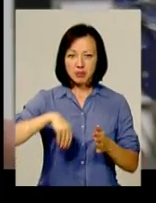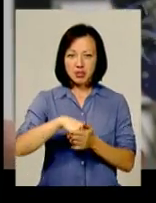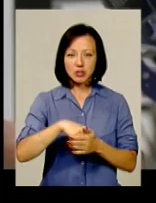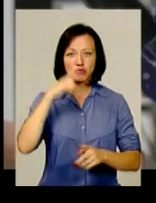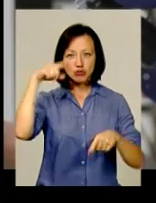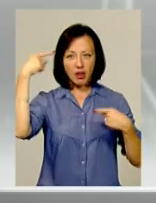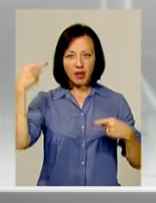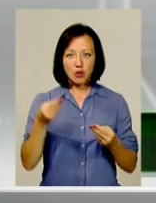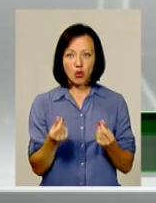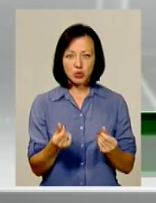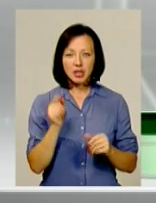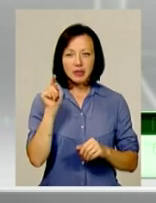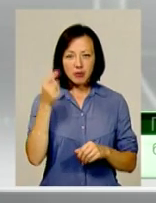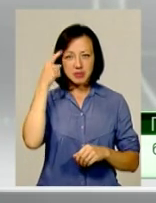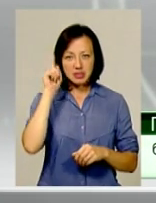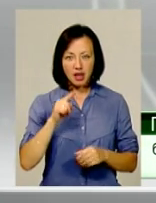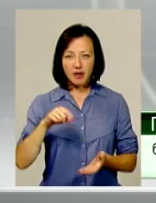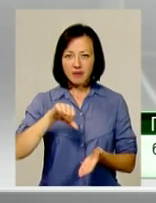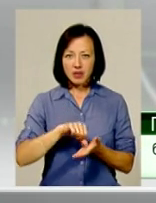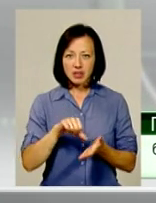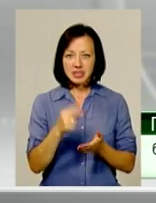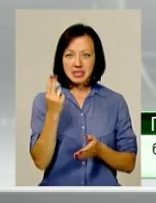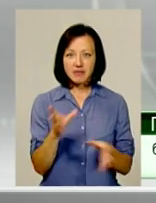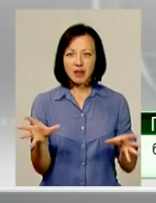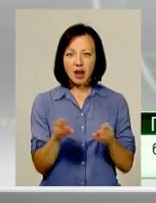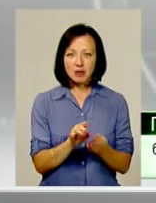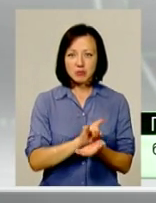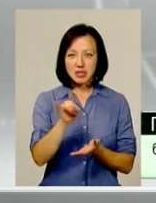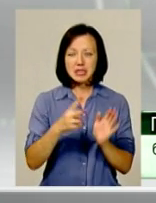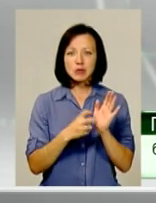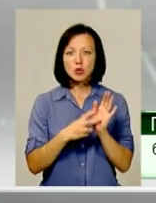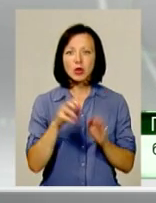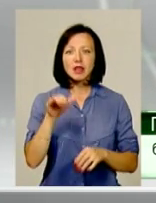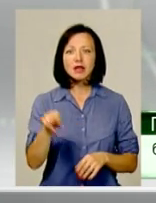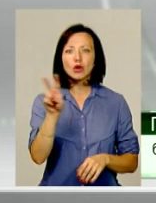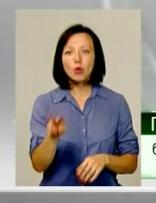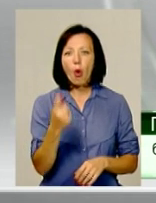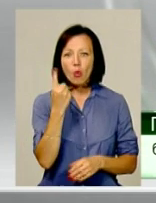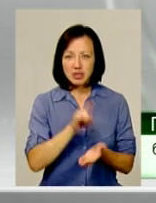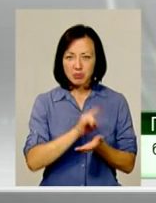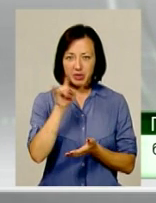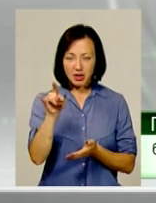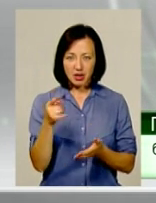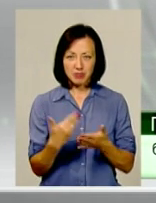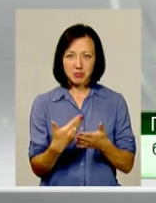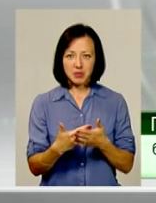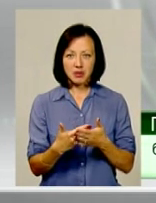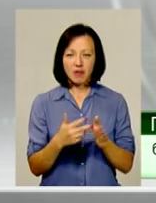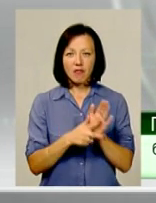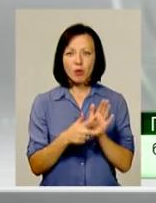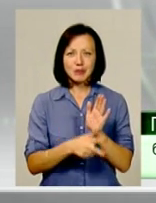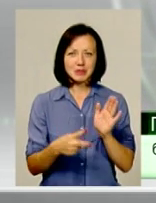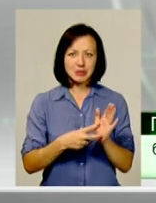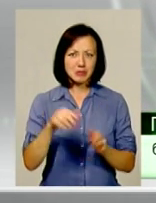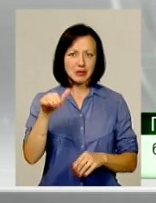шалені гроші. Там вже, знаєте, фігурує цифра разом з перельотом 700 тисяч доларів. Один переліт такий щось 87